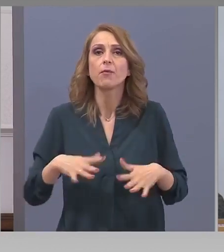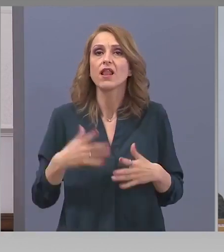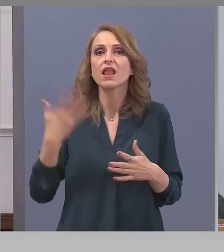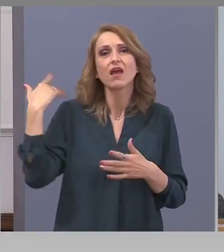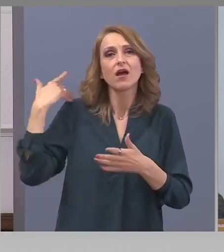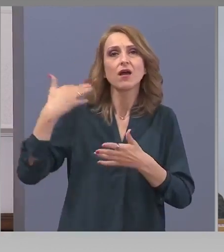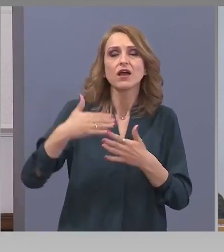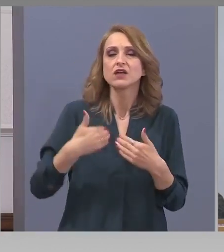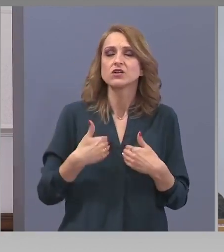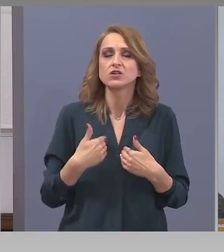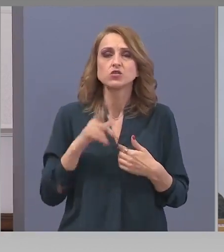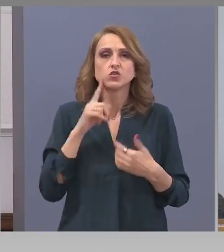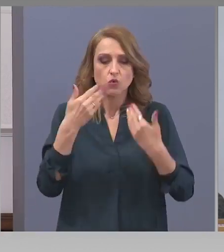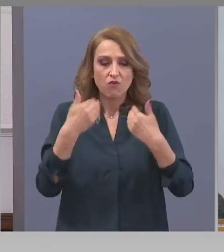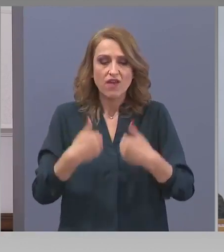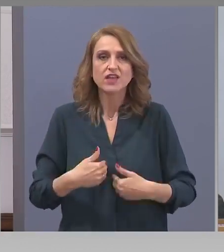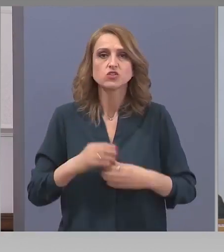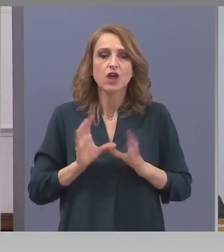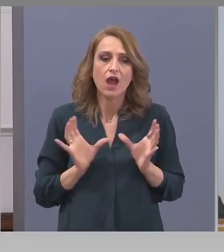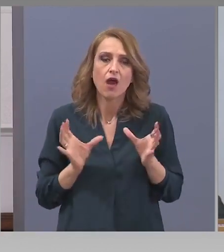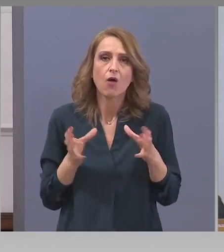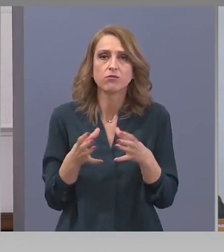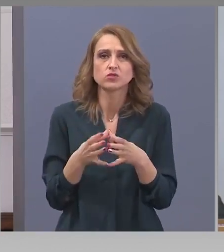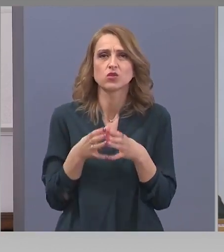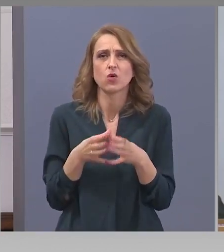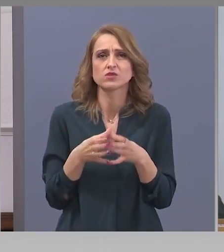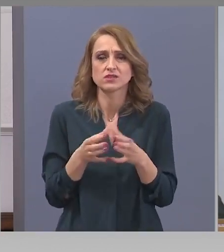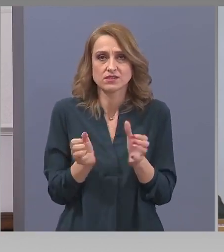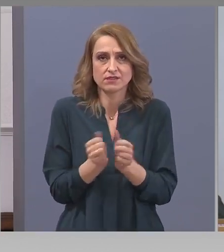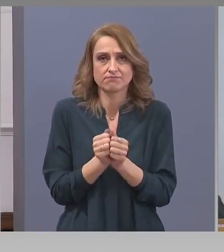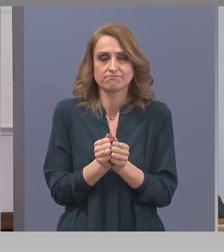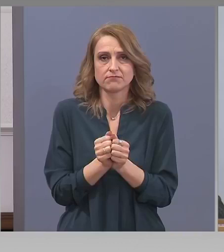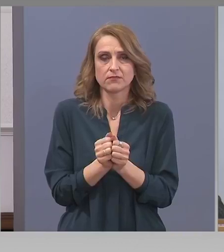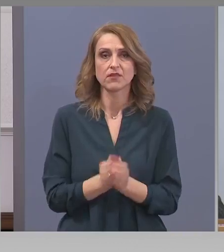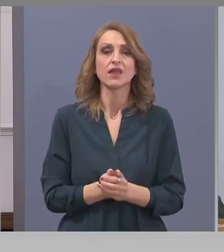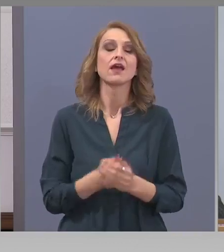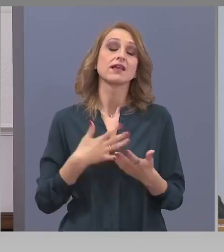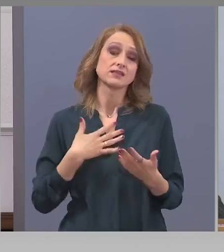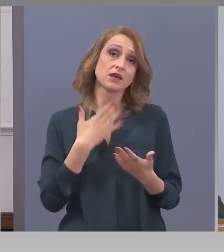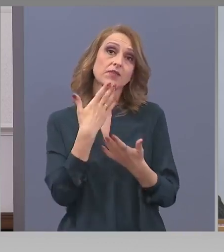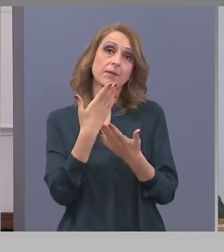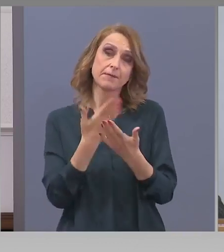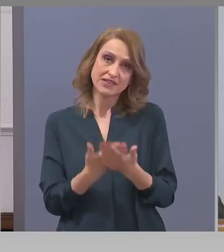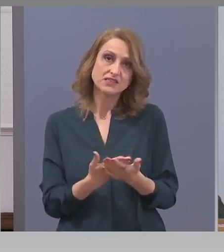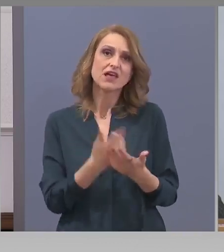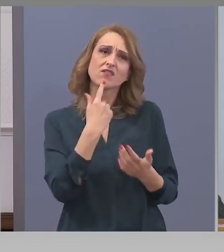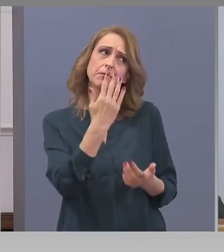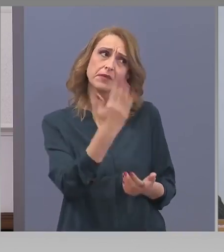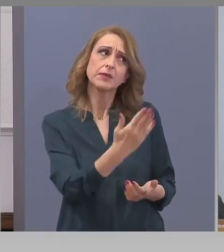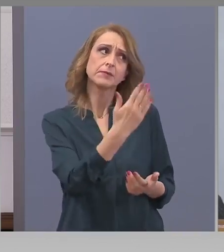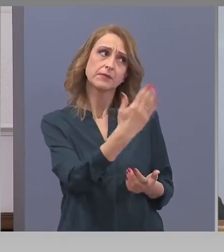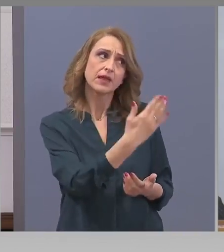човешка общност. Искам да ви представя по именно съвета.